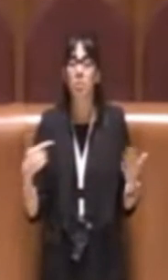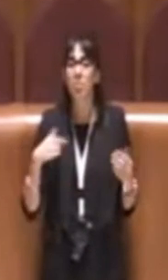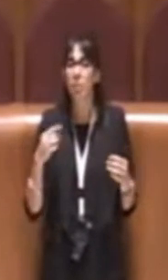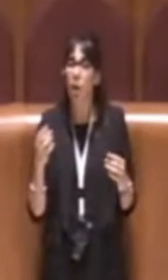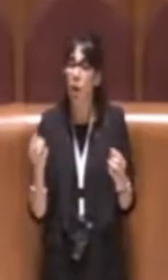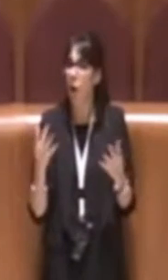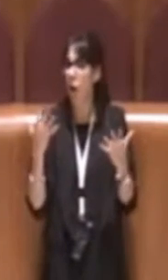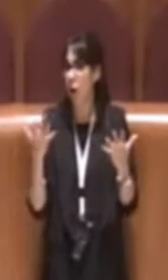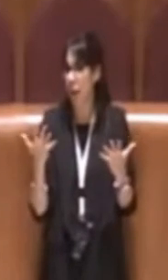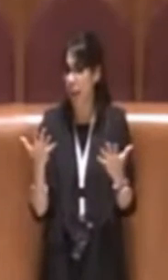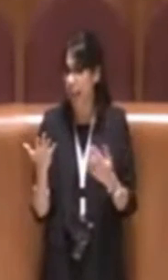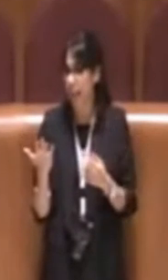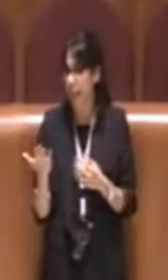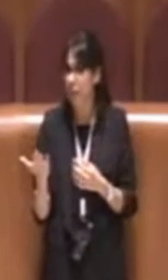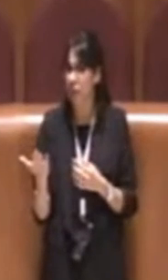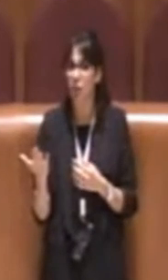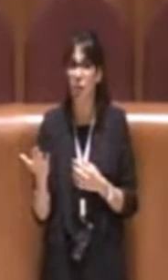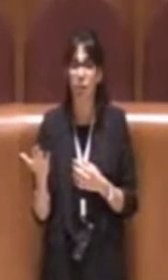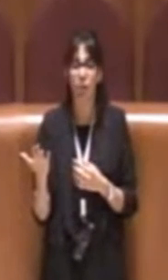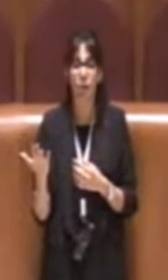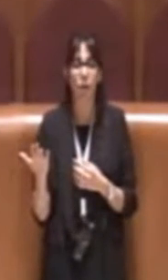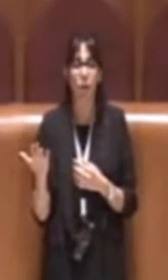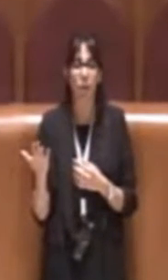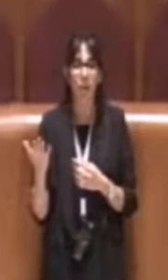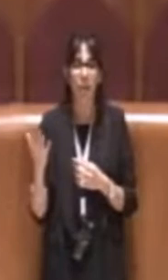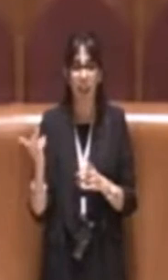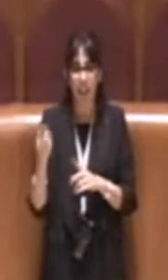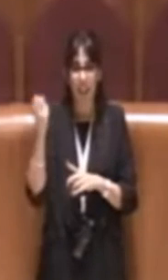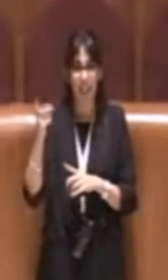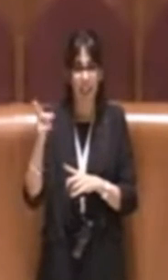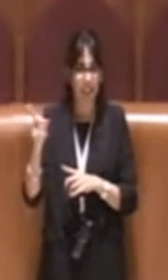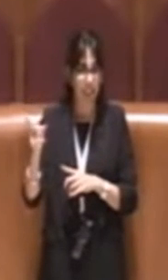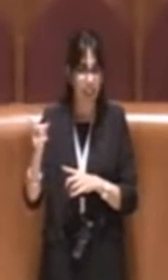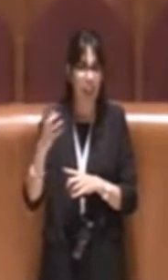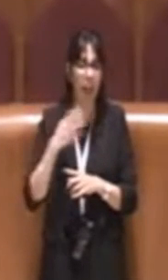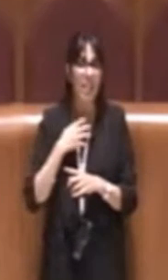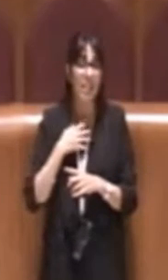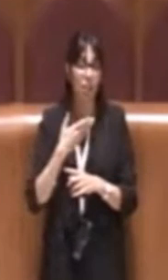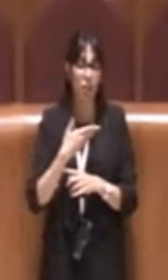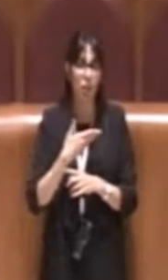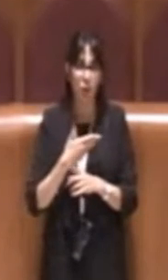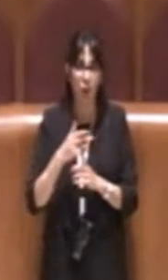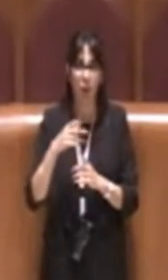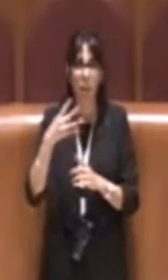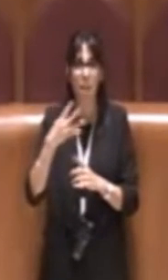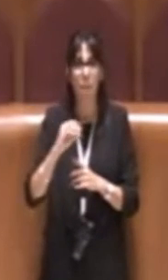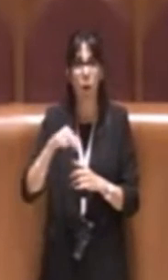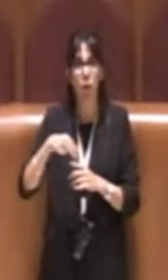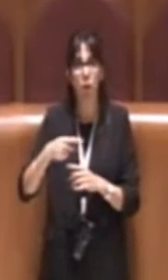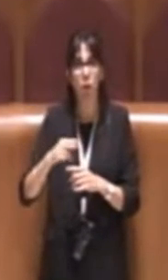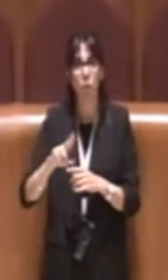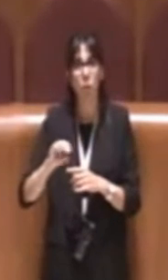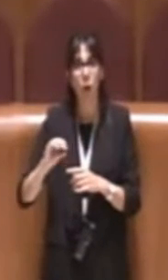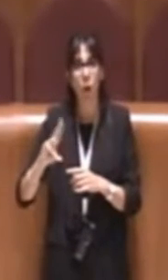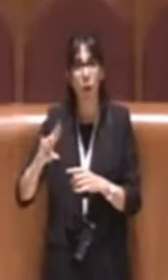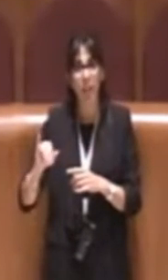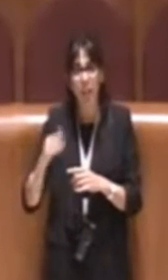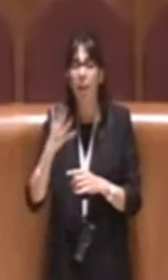lo spunto dato dall'assessore Montuori per dire che noi siamo ancora